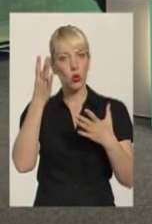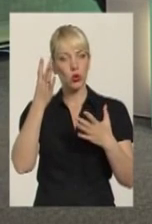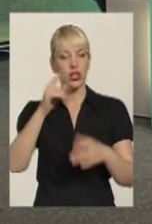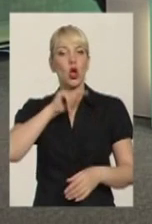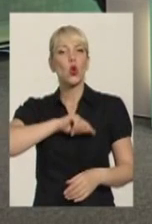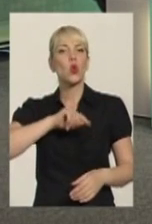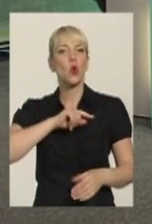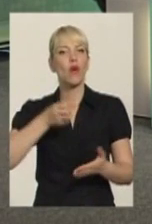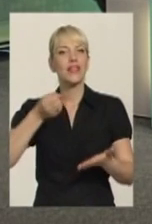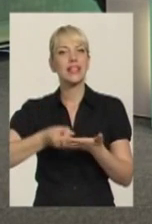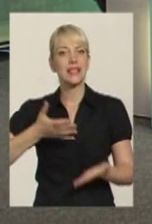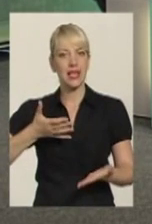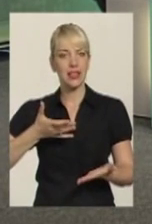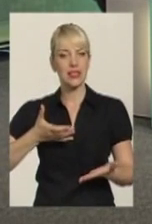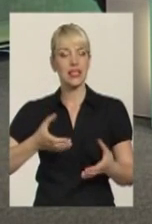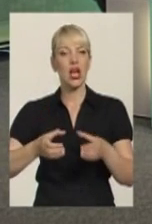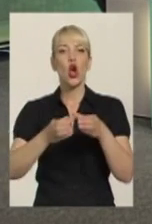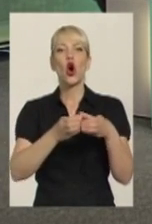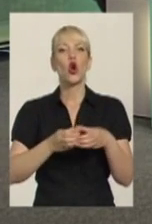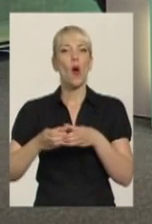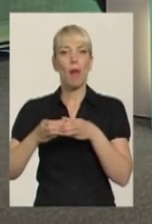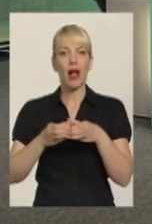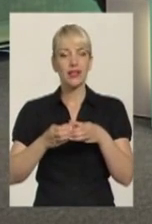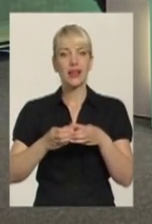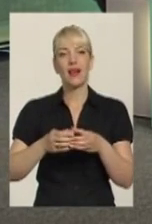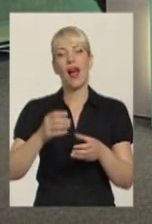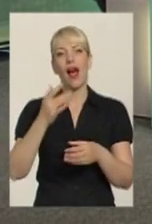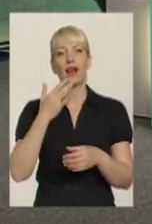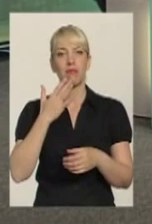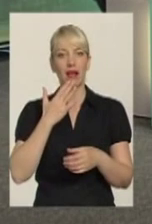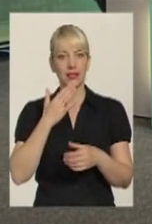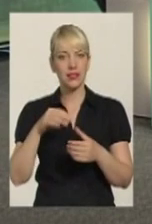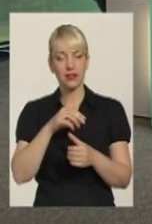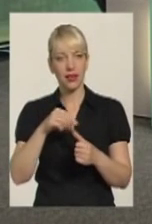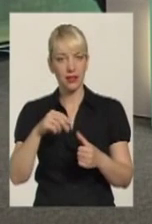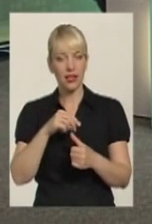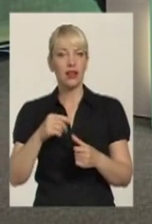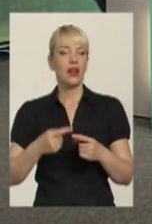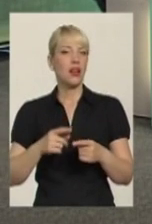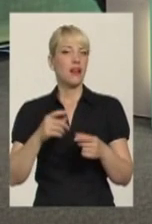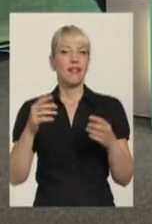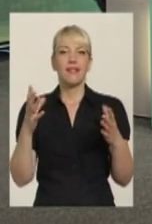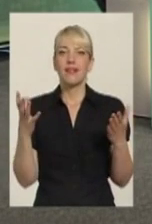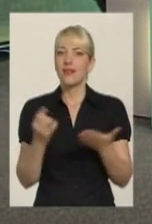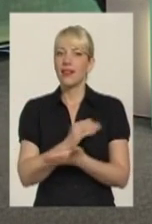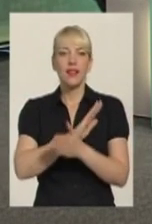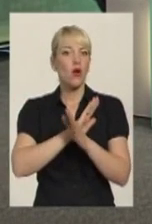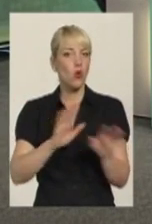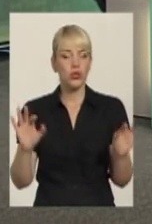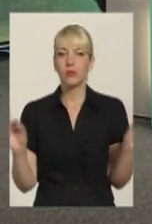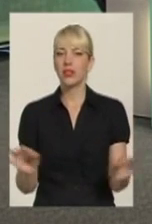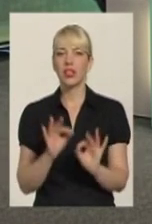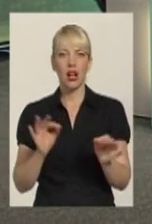цінностей, армянській армянській, то ми не знаходимо пока ніякого сопротивлення, є полне